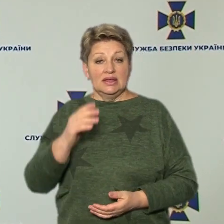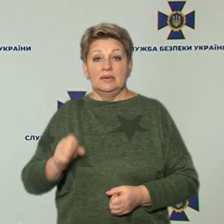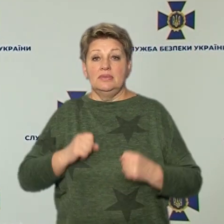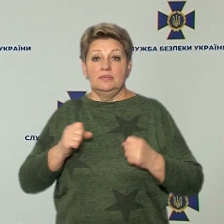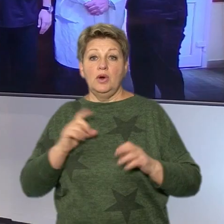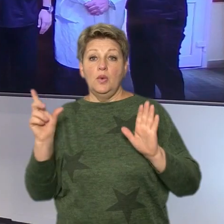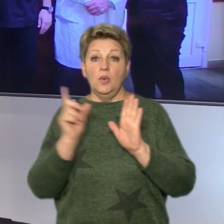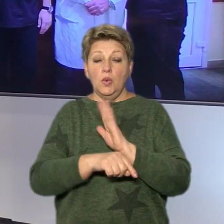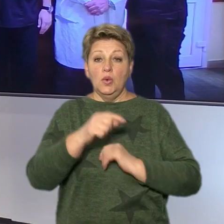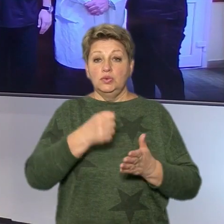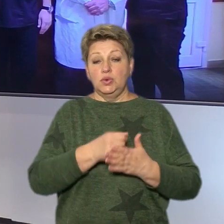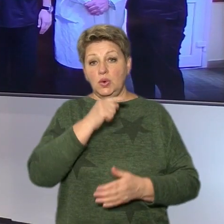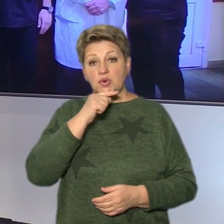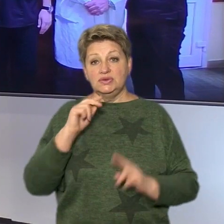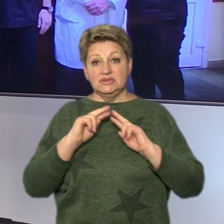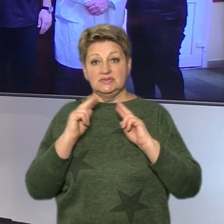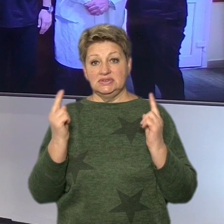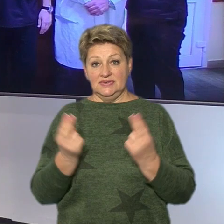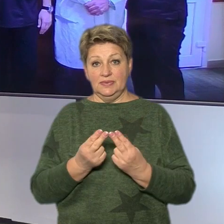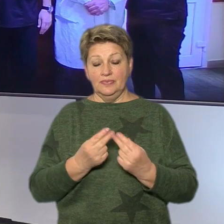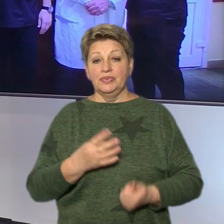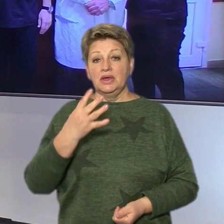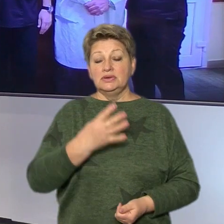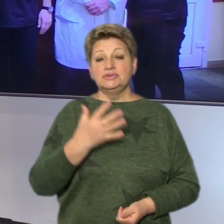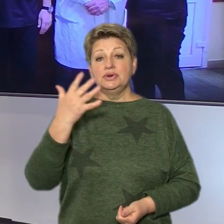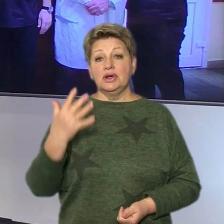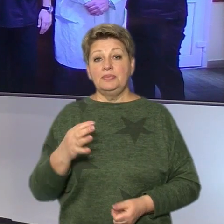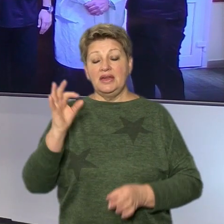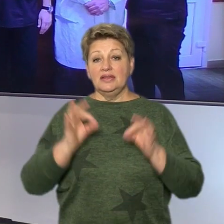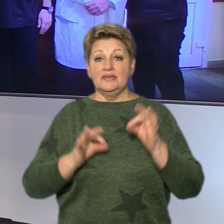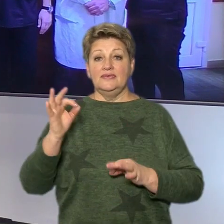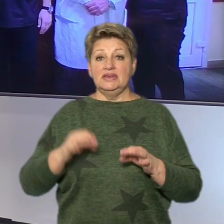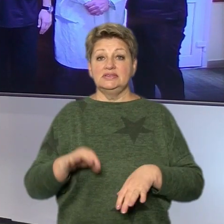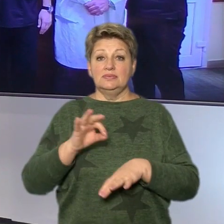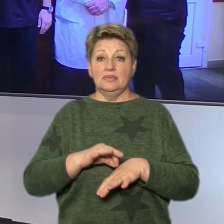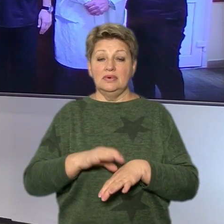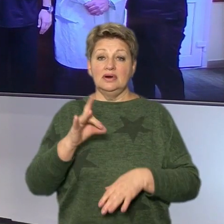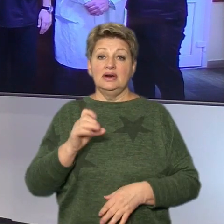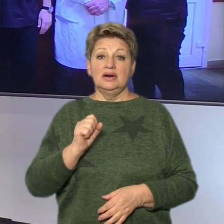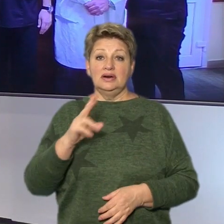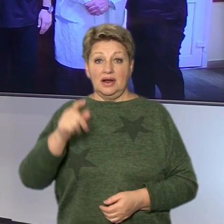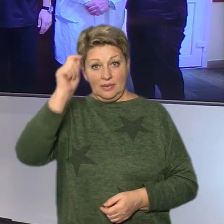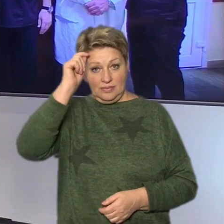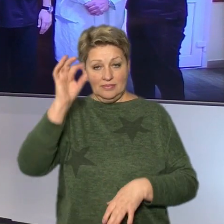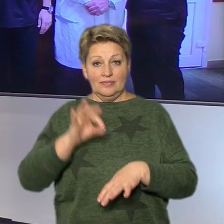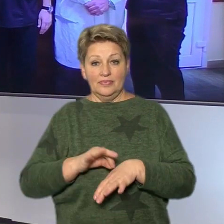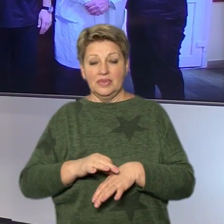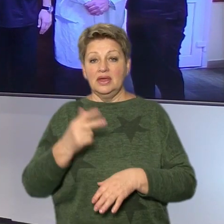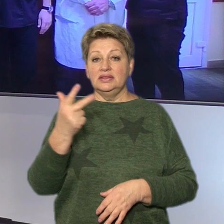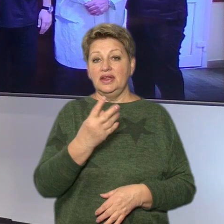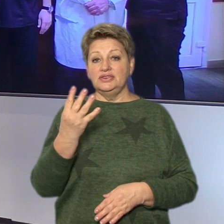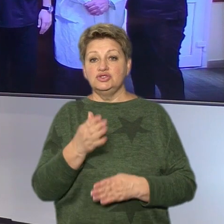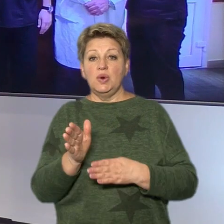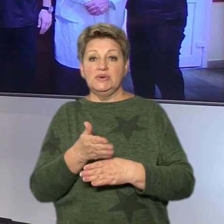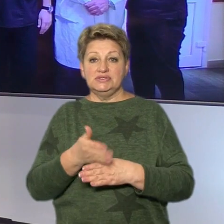Федерації. 45% чоловіків хворих на рак передміхорової залози звертаються до лікарів на третій та четвертих стадіях,